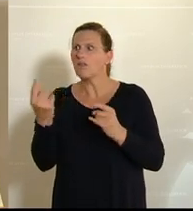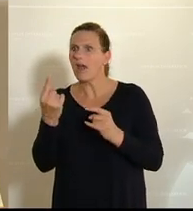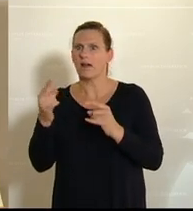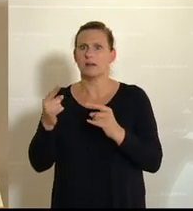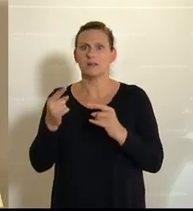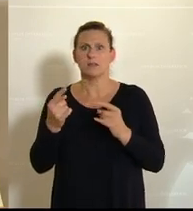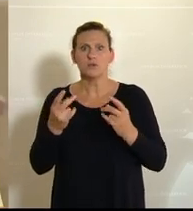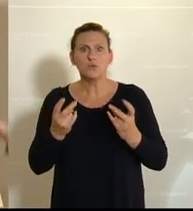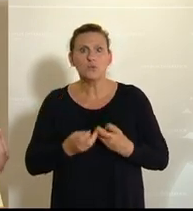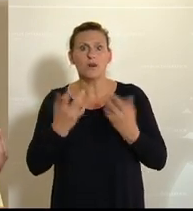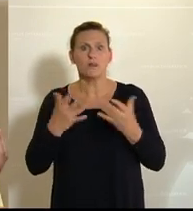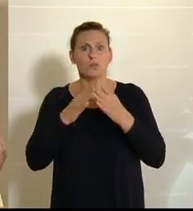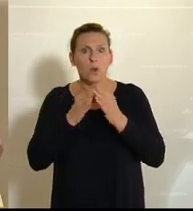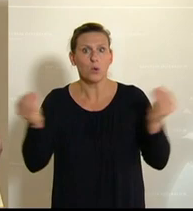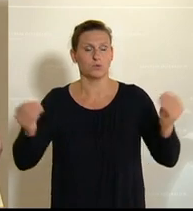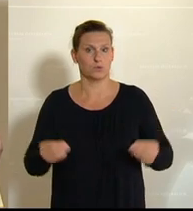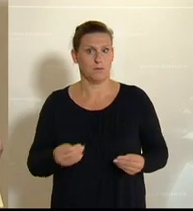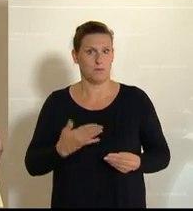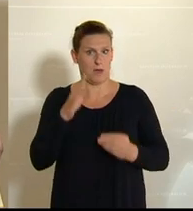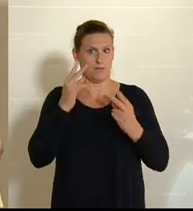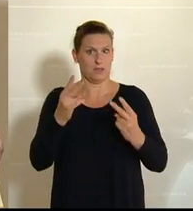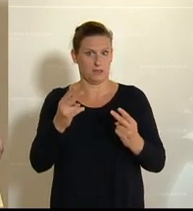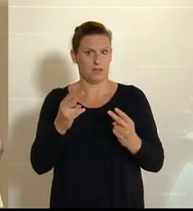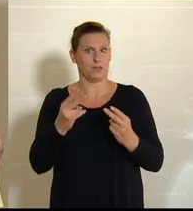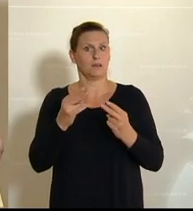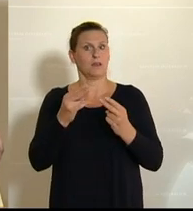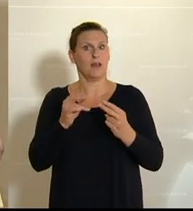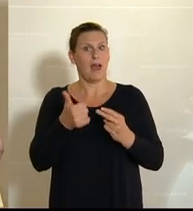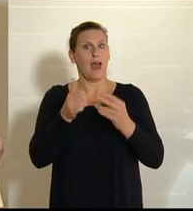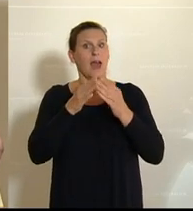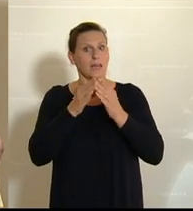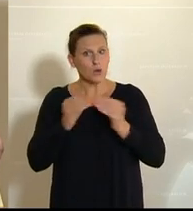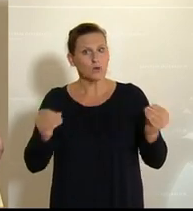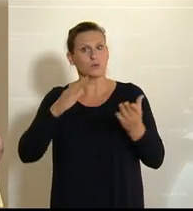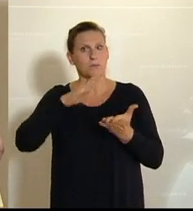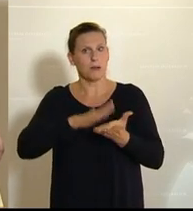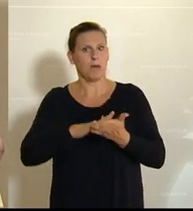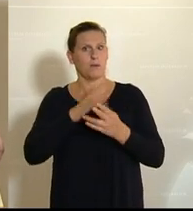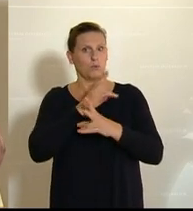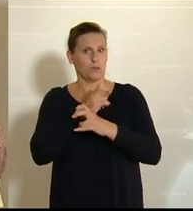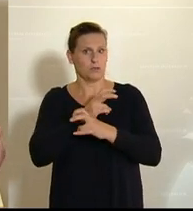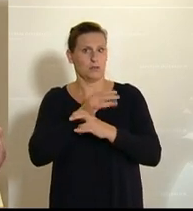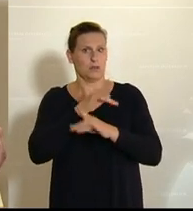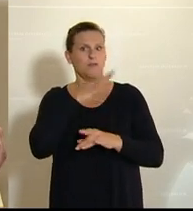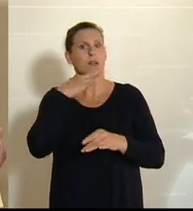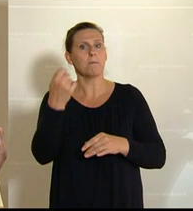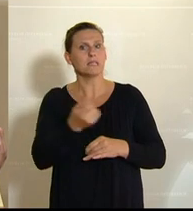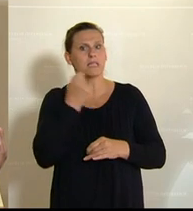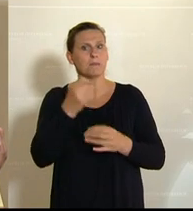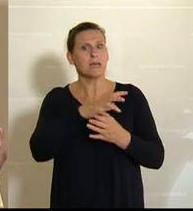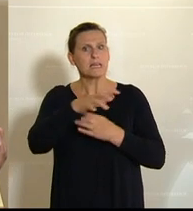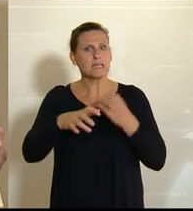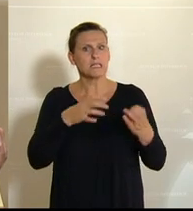Lösungen zu suchen. Und somit komme ich zum Inhalt meiner eigentlichen Rede. Eine Lösung für die Aufrechterhaltung vieler Betriebe war während der Krise